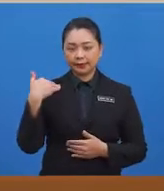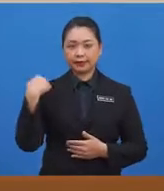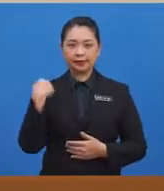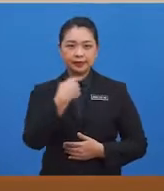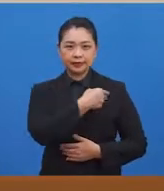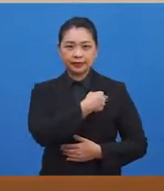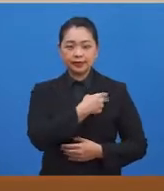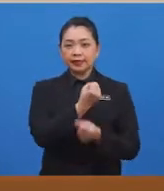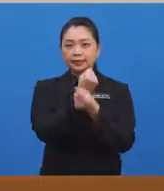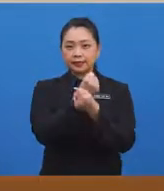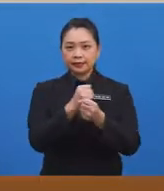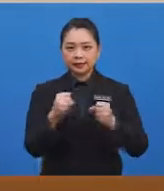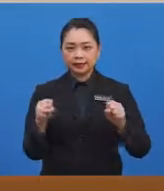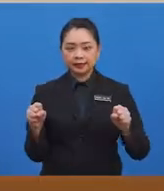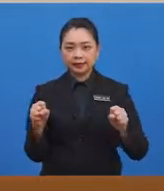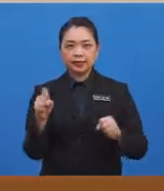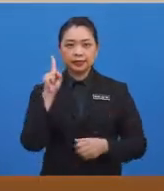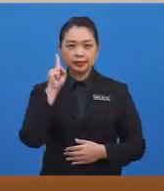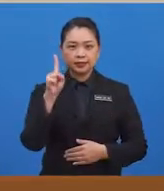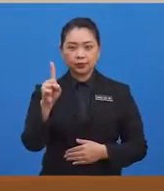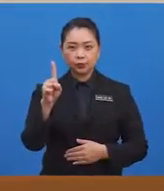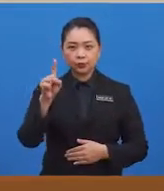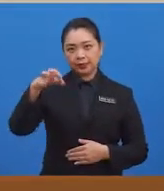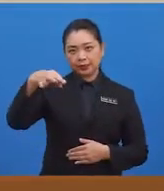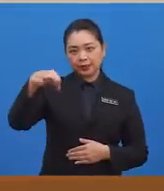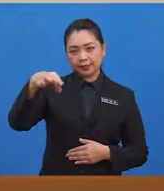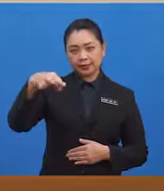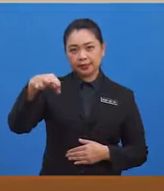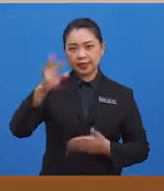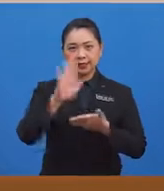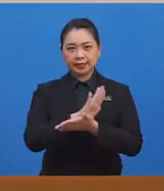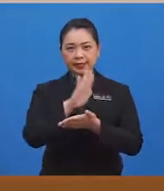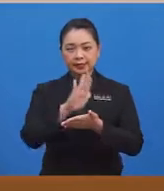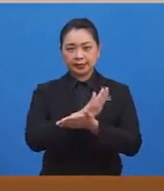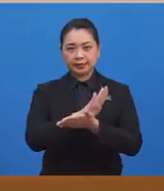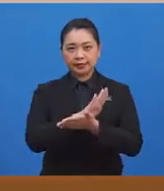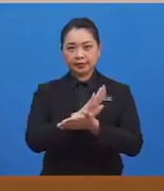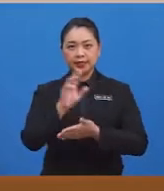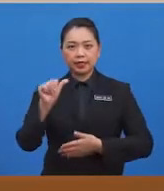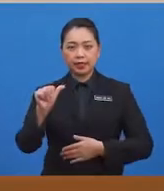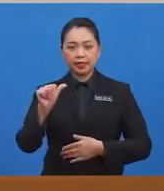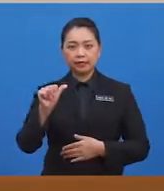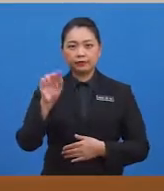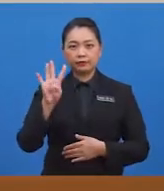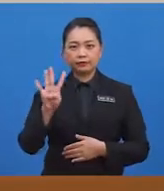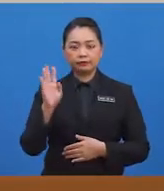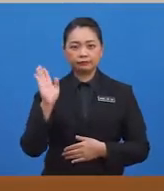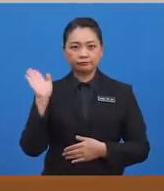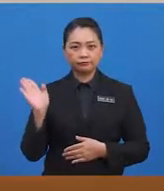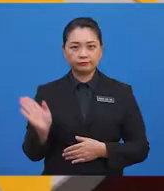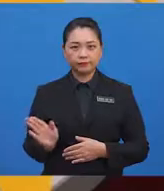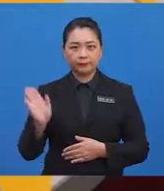sediakan sehelai kertas berbentuk segi empat tepat seperti ini.